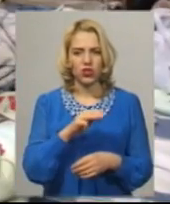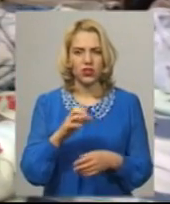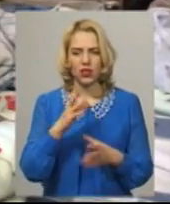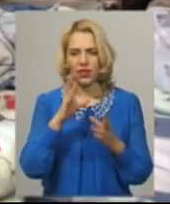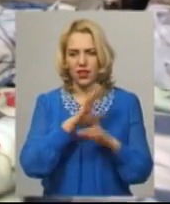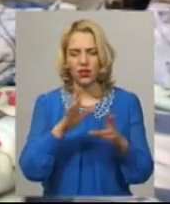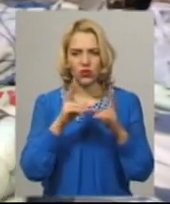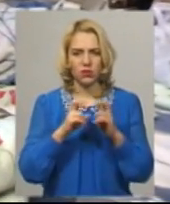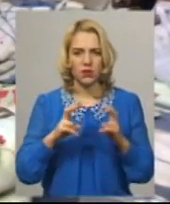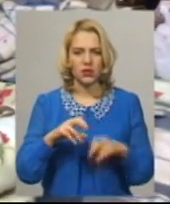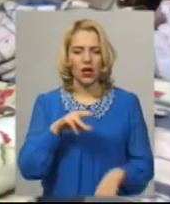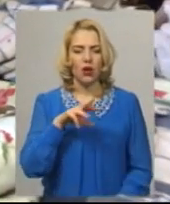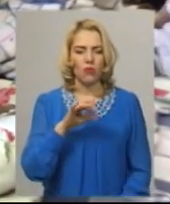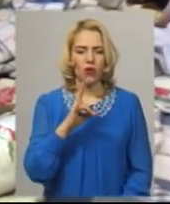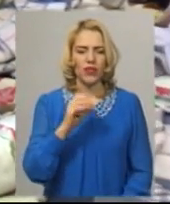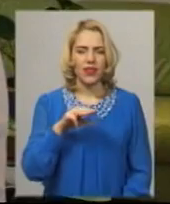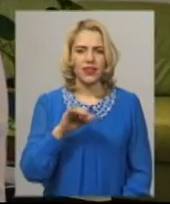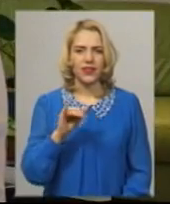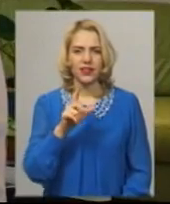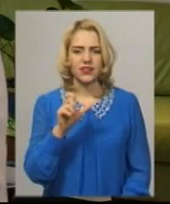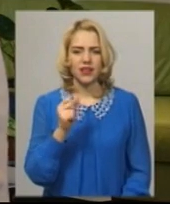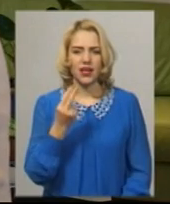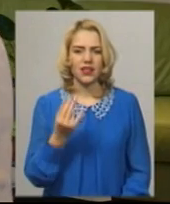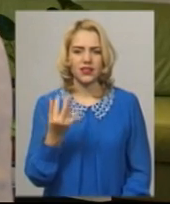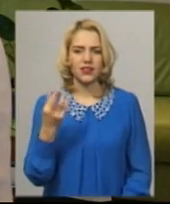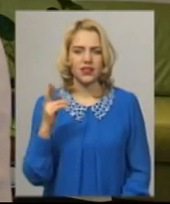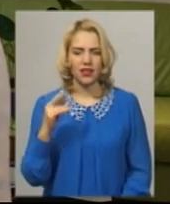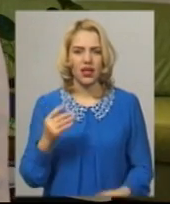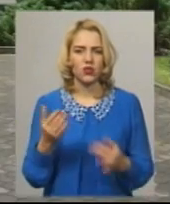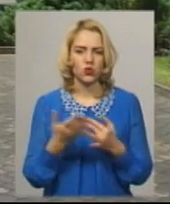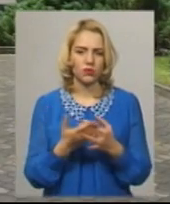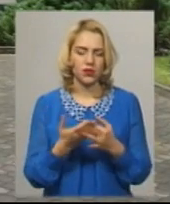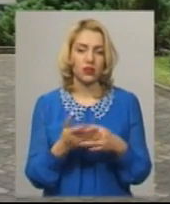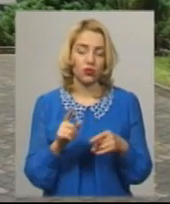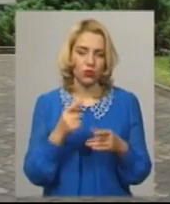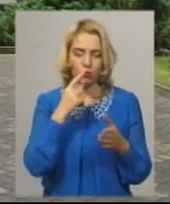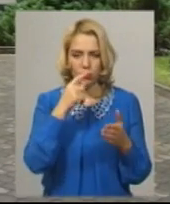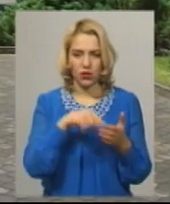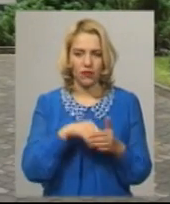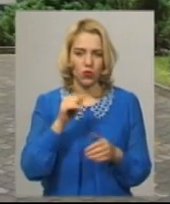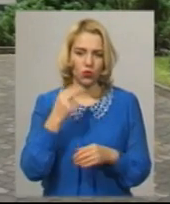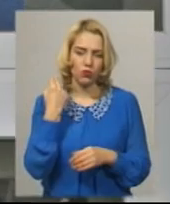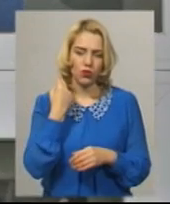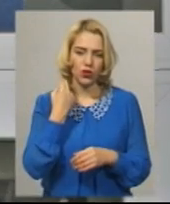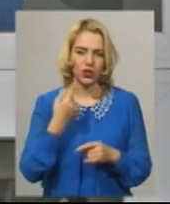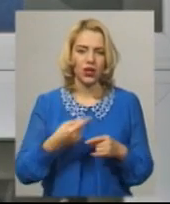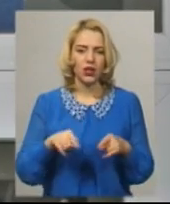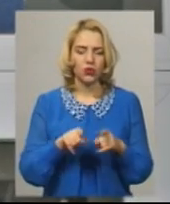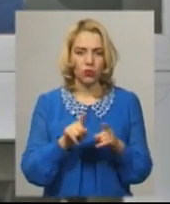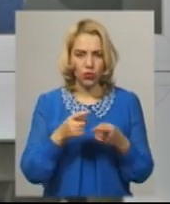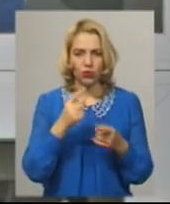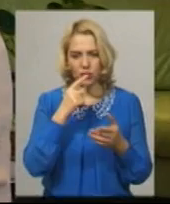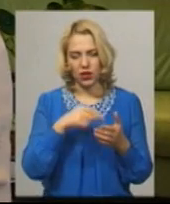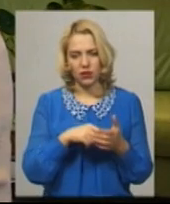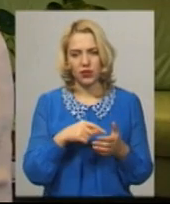розібрався з монетизацією субсидії, тому й потрапив у боргову яму, каже Ніла Островська, голова Красилівської міської тергромади, до